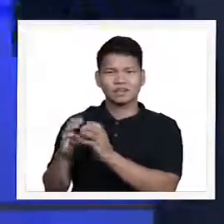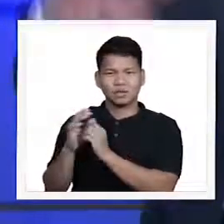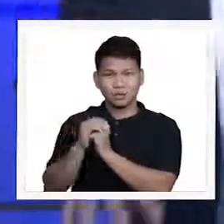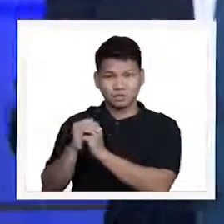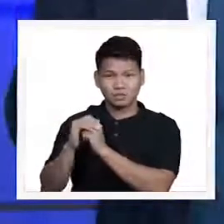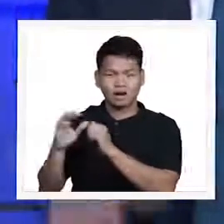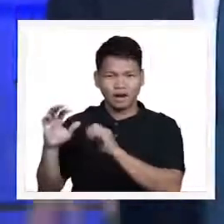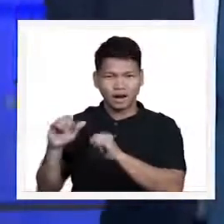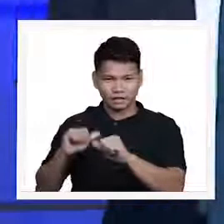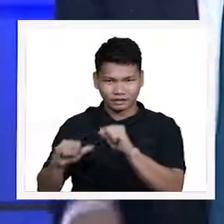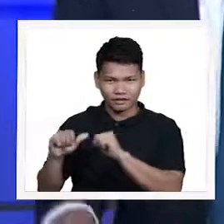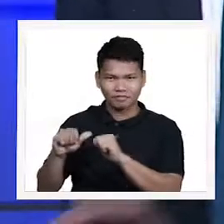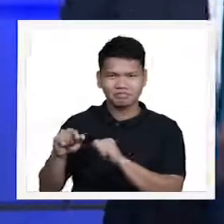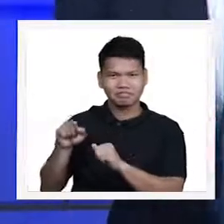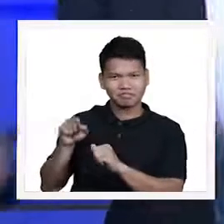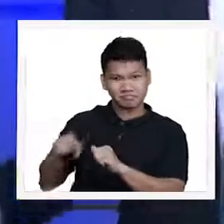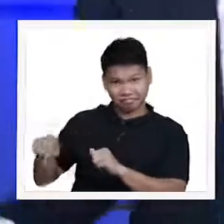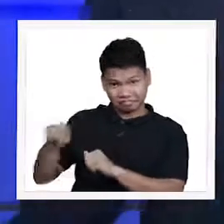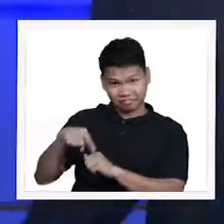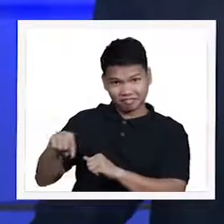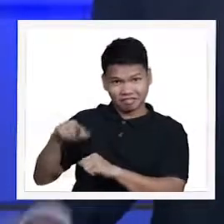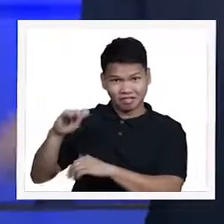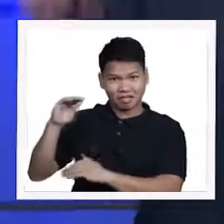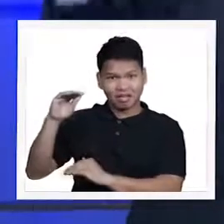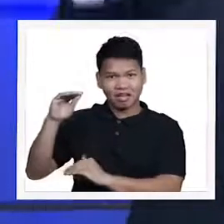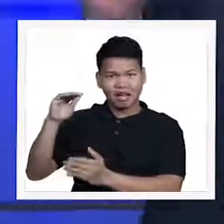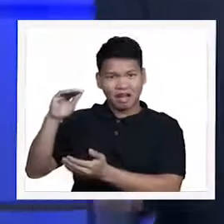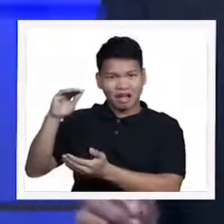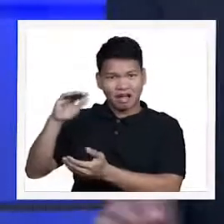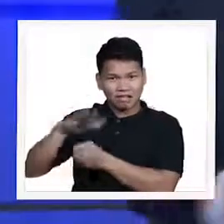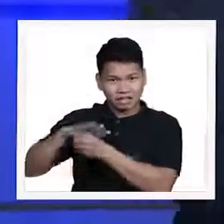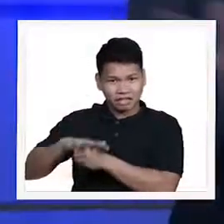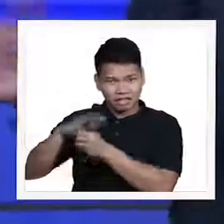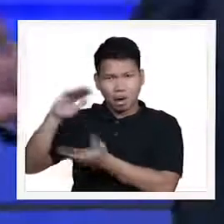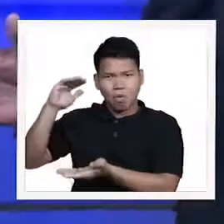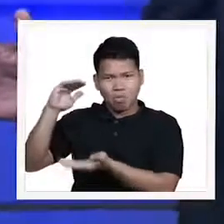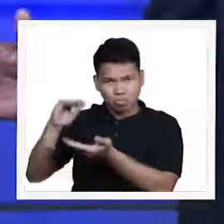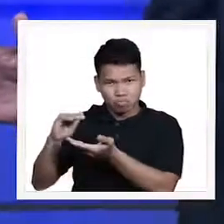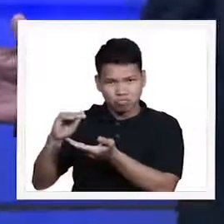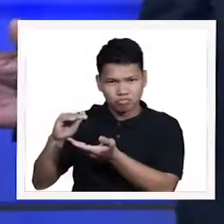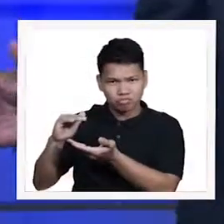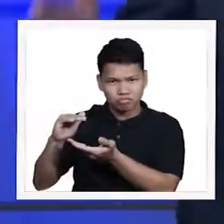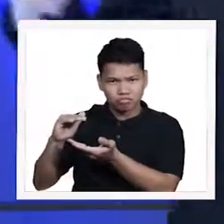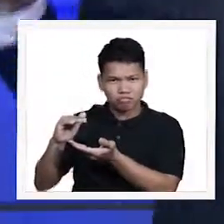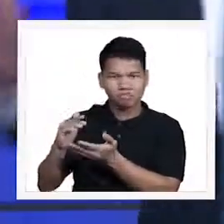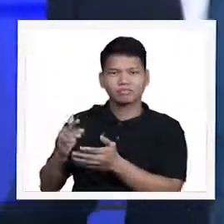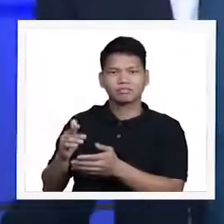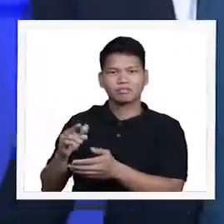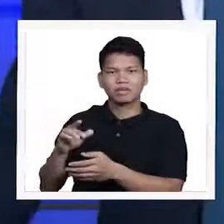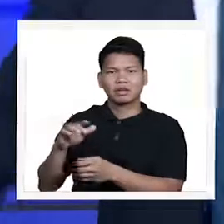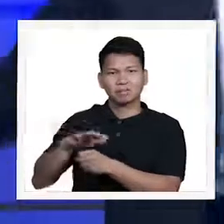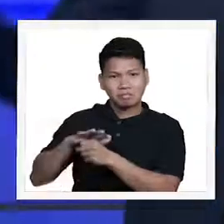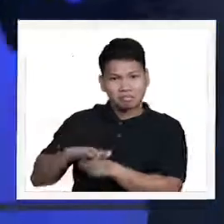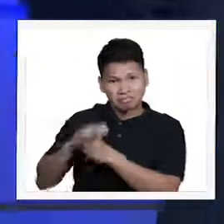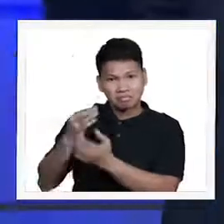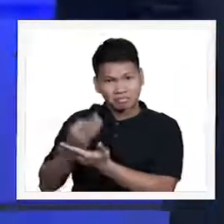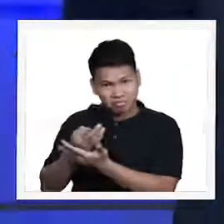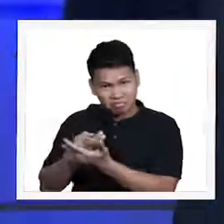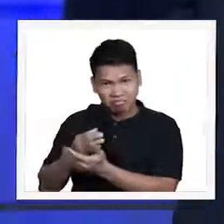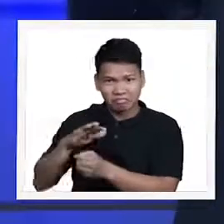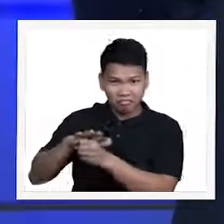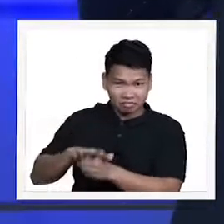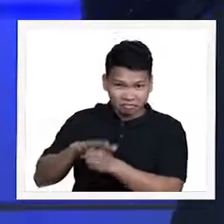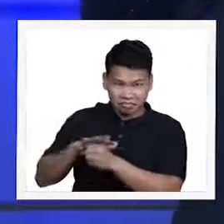mas mababa po yung kanilang stress level tungkol sa kanilang finances, stress level tungkol sa